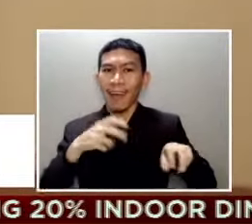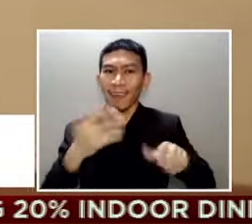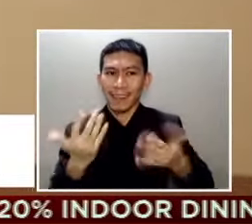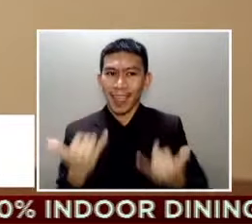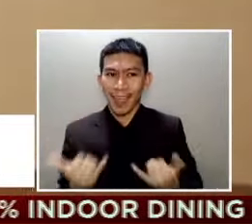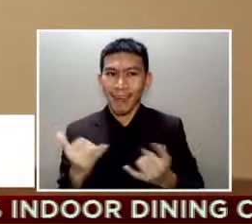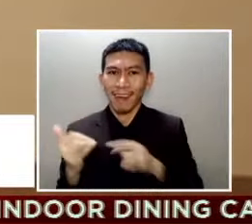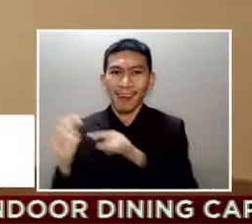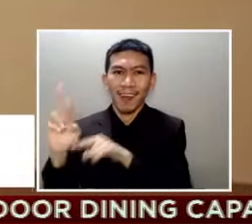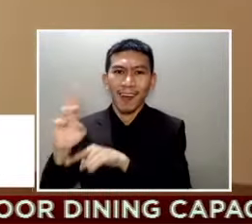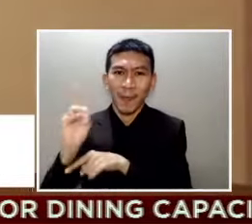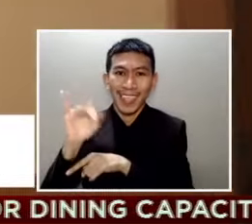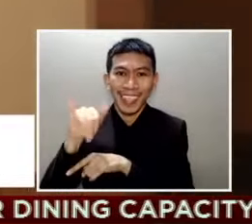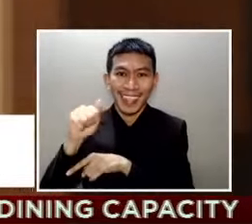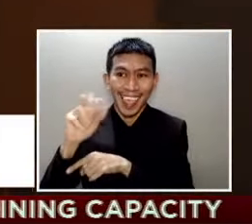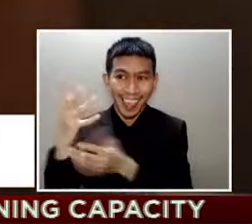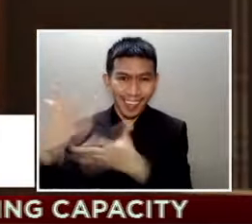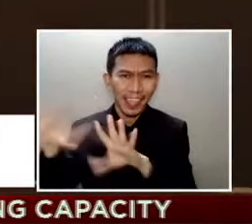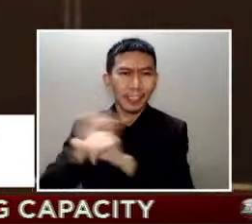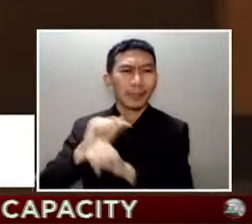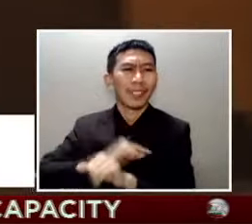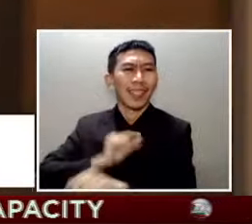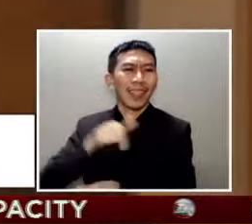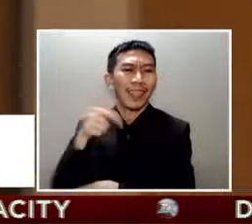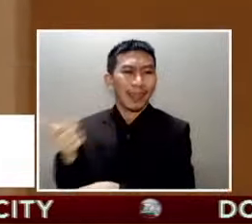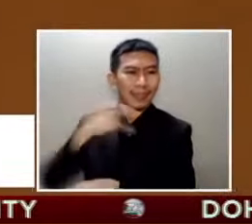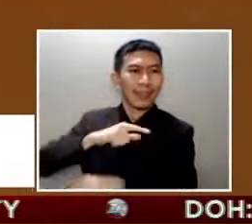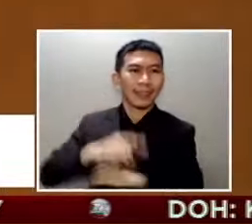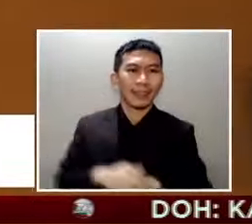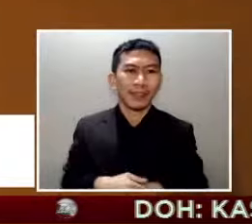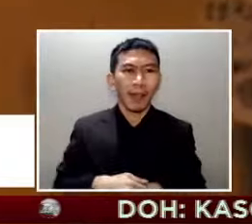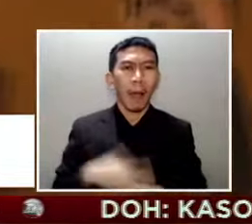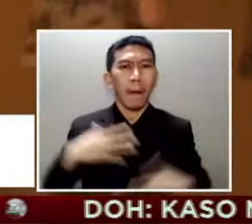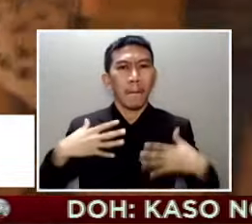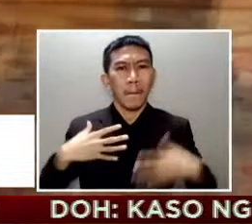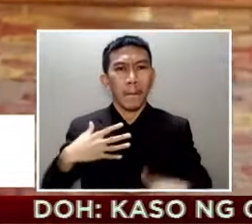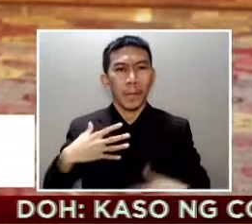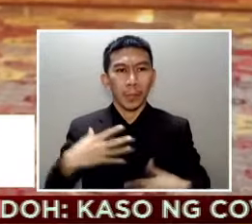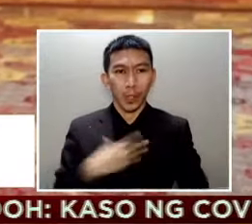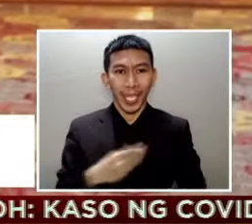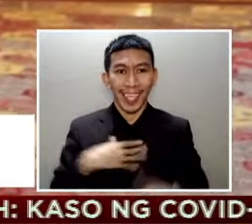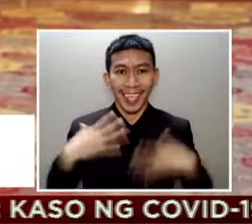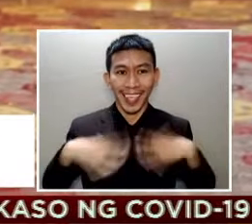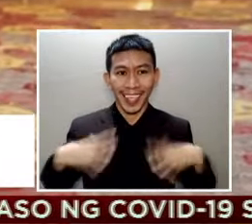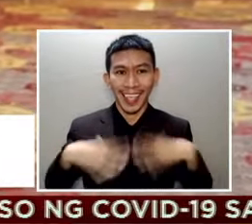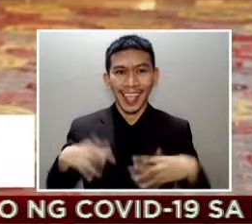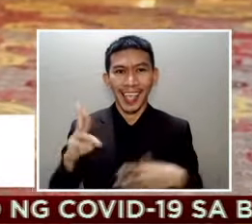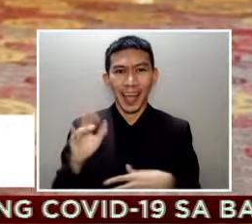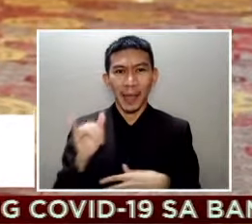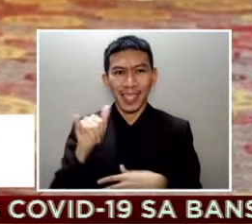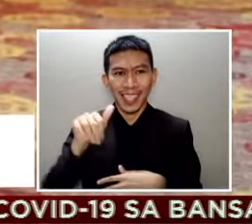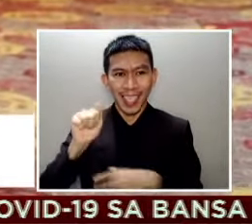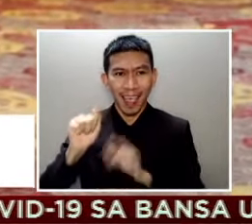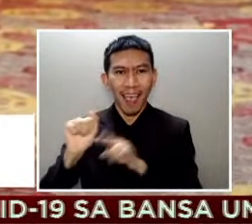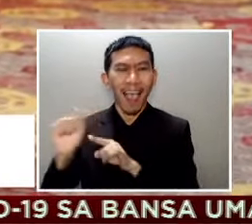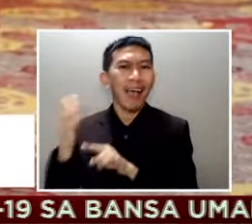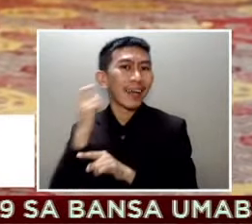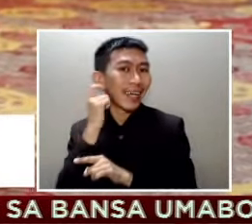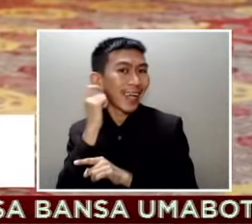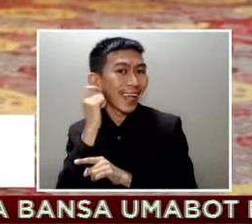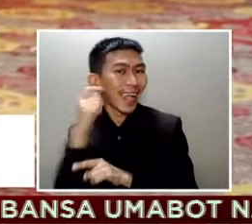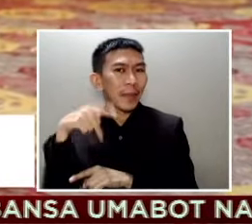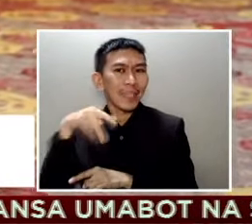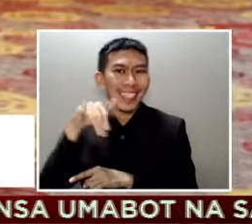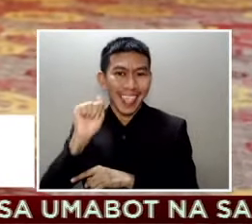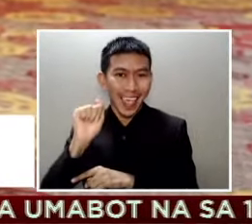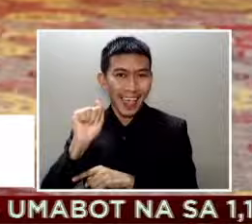nakaputing suit naman sa interview si Miss Universe Philippines Rabia Mateo suot ang earrings ni Pia Wurtzbach nung nanalo siya sa Miss